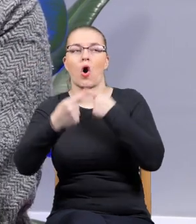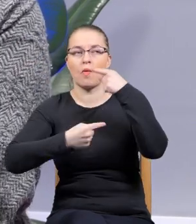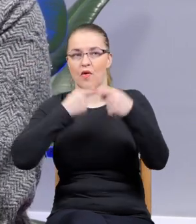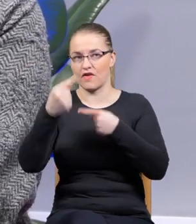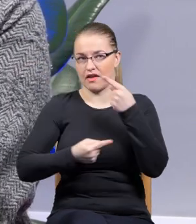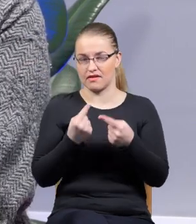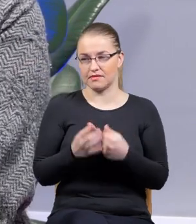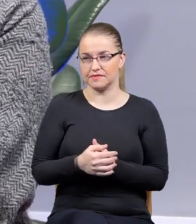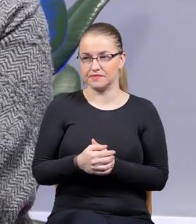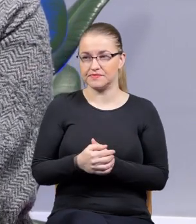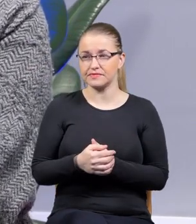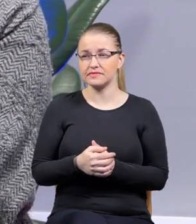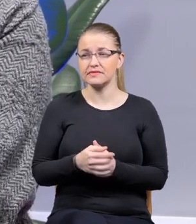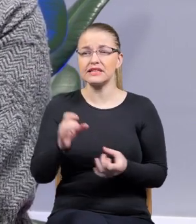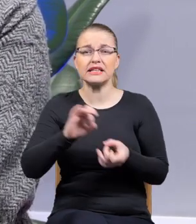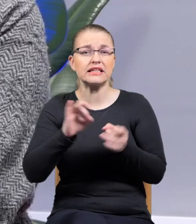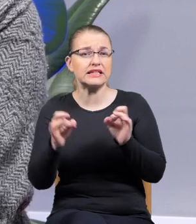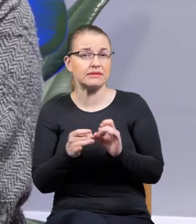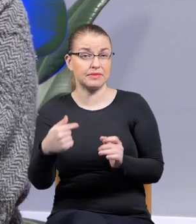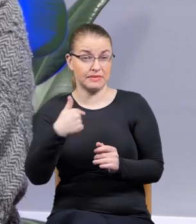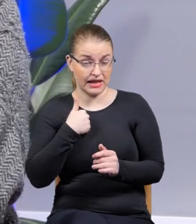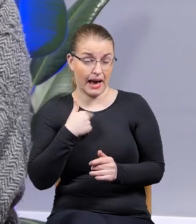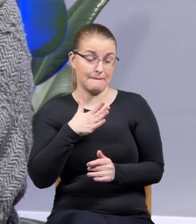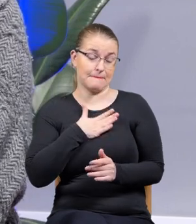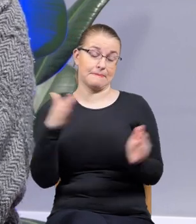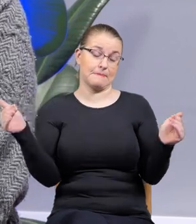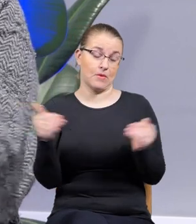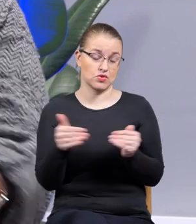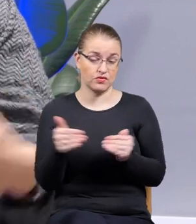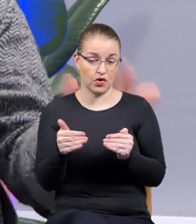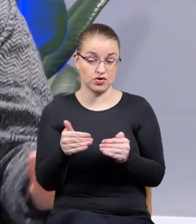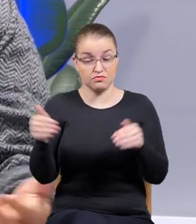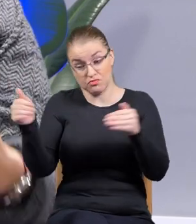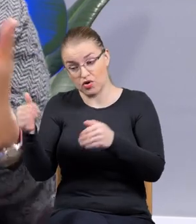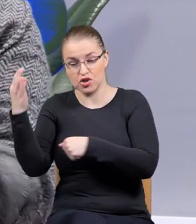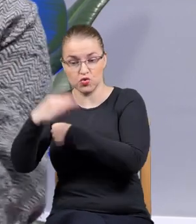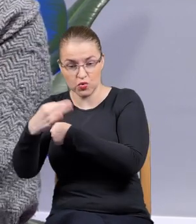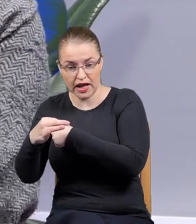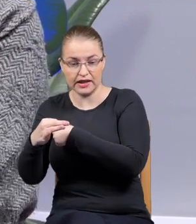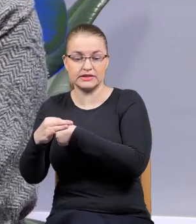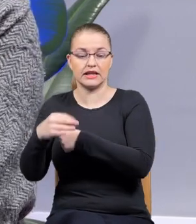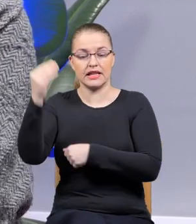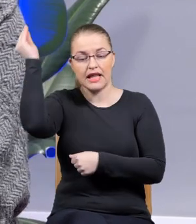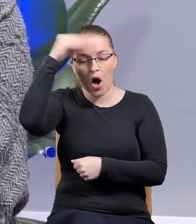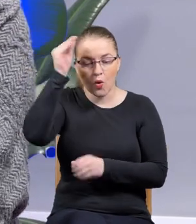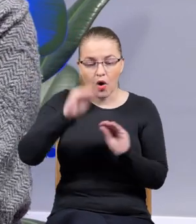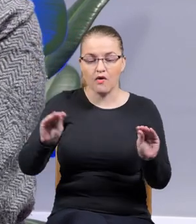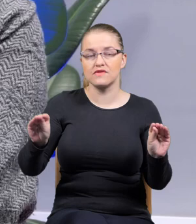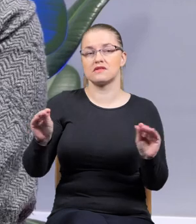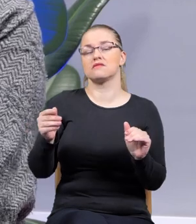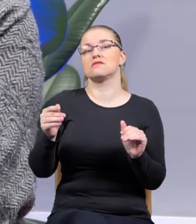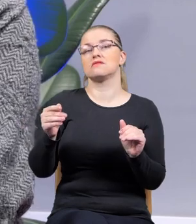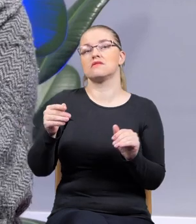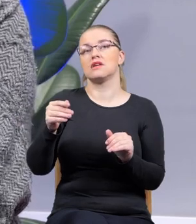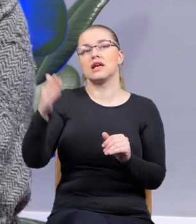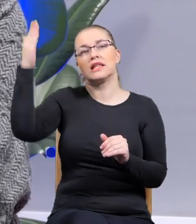gdybym miała takie możliwości, pewnie też studenci, naukowcy, literaturoznawcy mają takie metody i